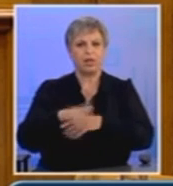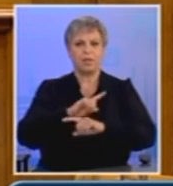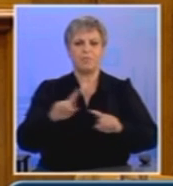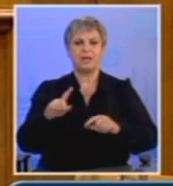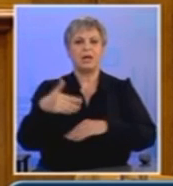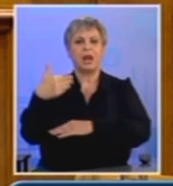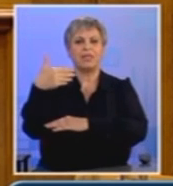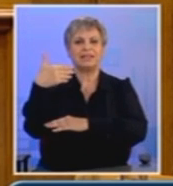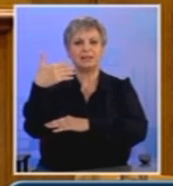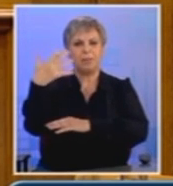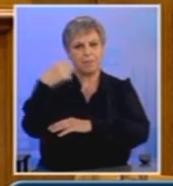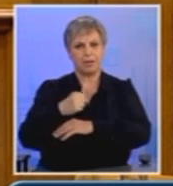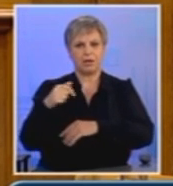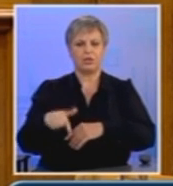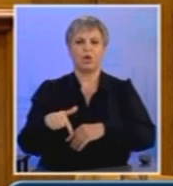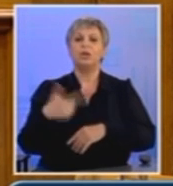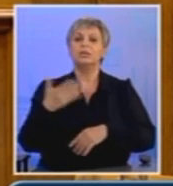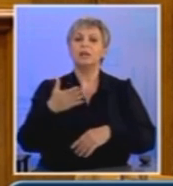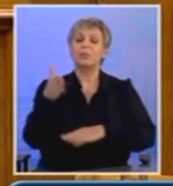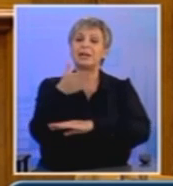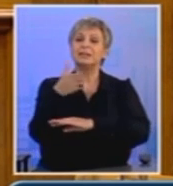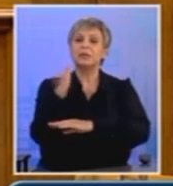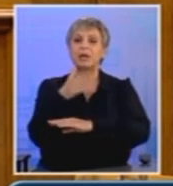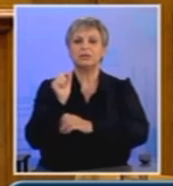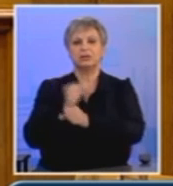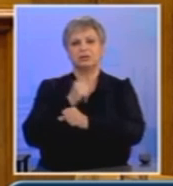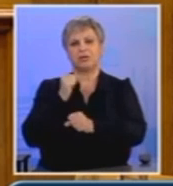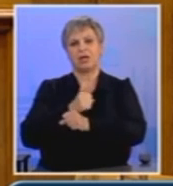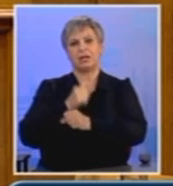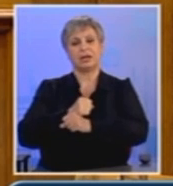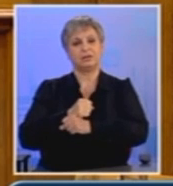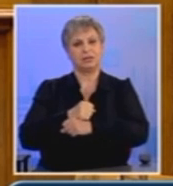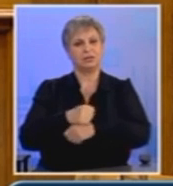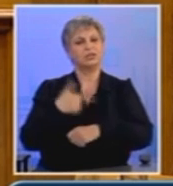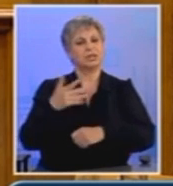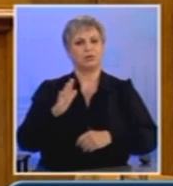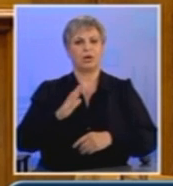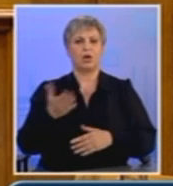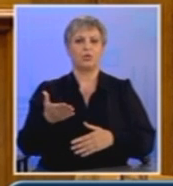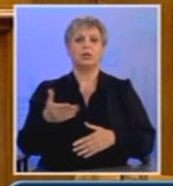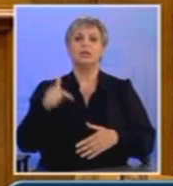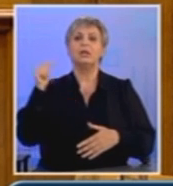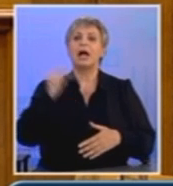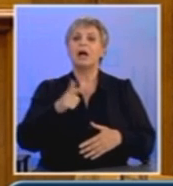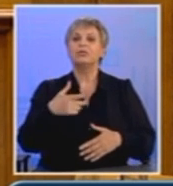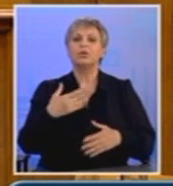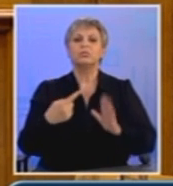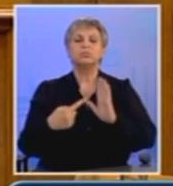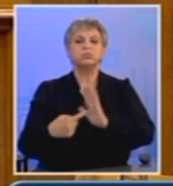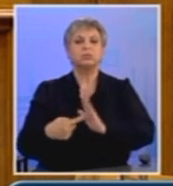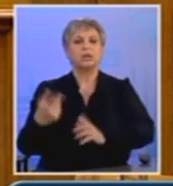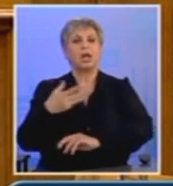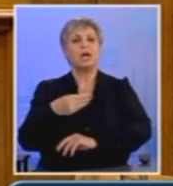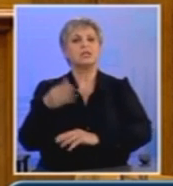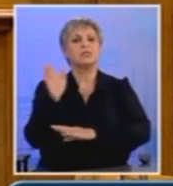της εργατικής τάξης, των αγώνων του λαού μας η βαμμένη πραγματικά με το κόκκινο αίμα των παιδιών του η